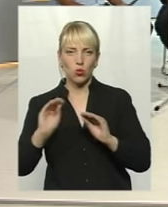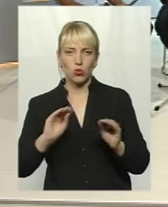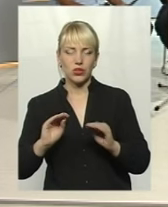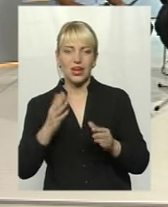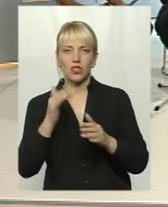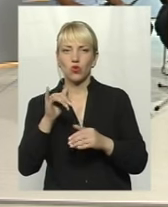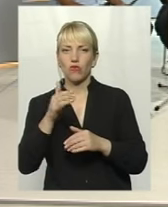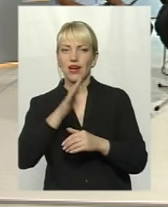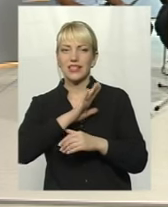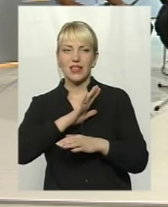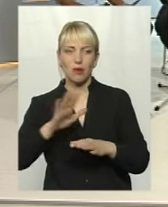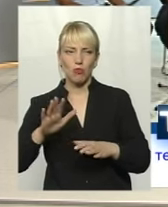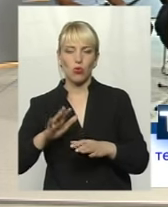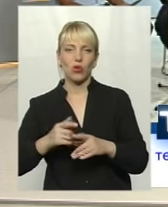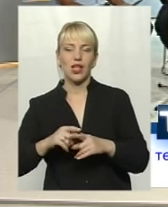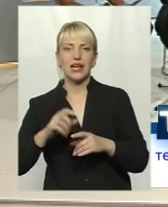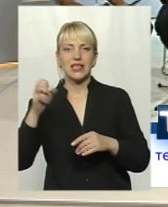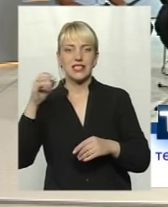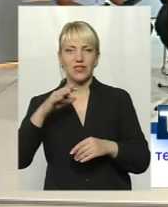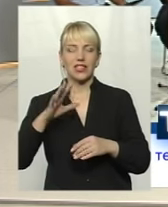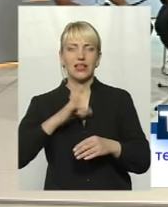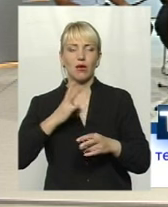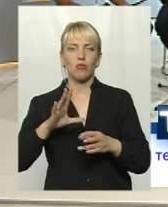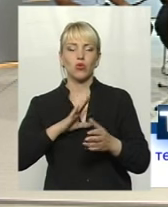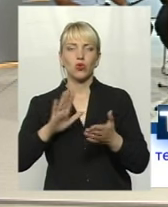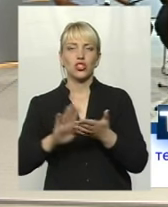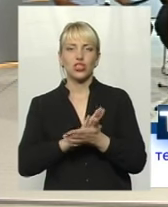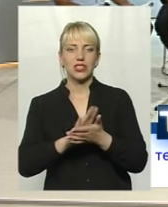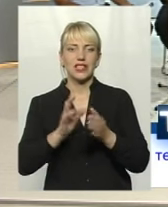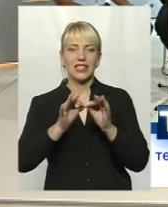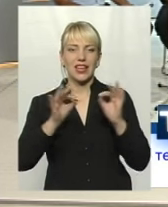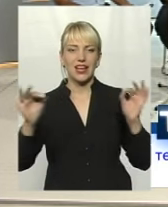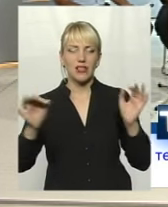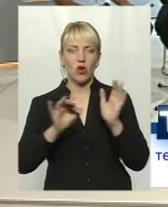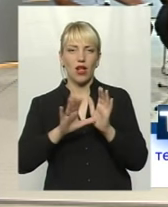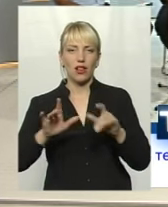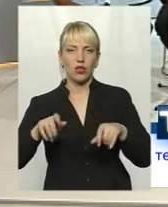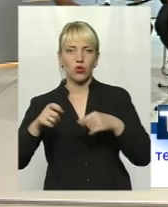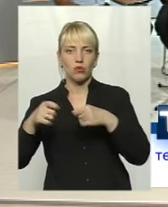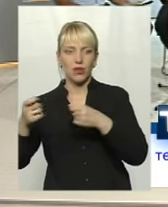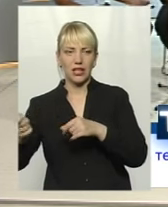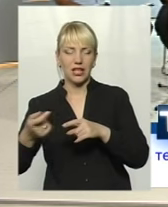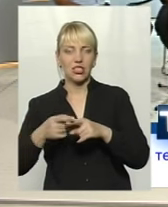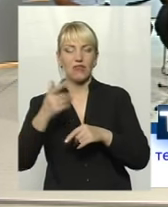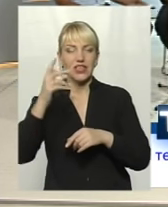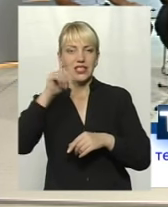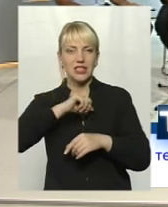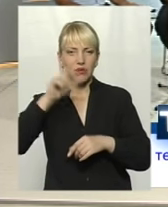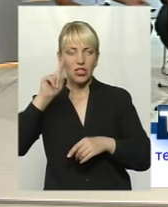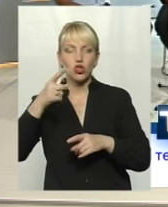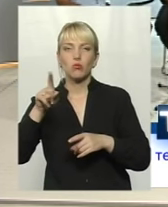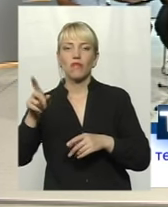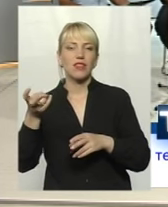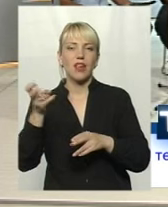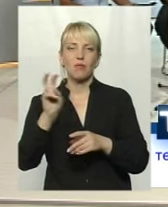Треба було очистити лінію електропередачі. І ви знаєте, що у нас по цій лінії і в основному селі самі пенсіонери. Чого ж ви не підійшли, не очистили ці